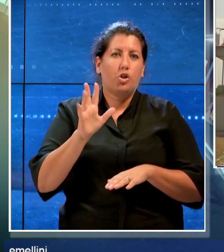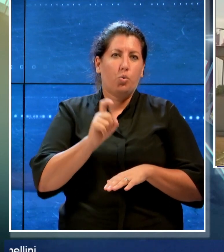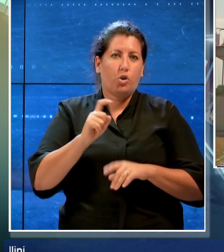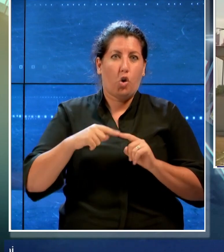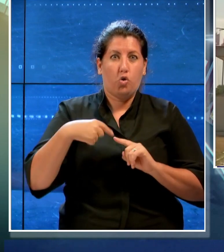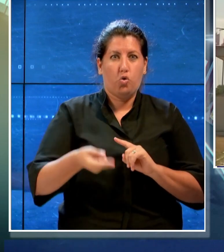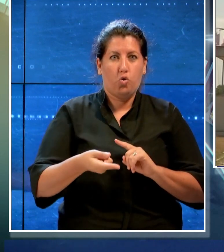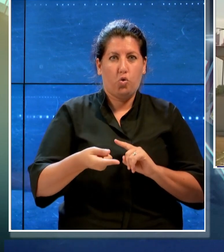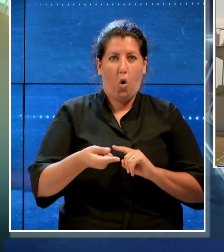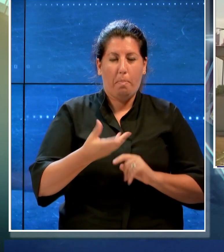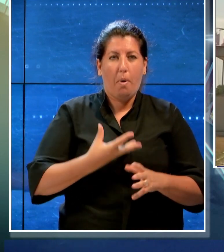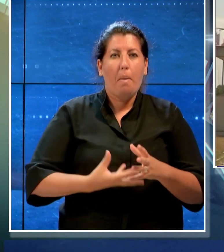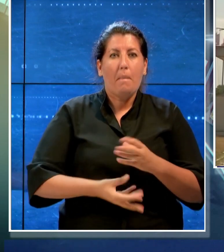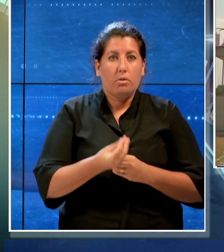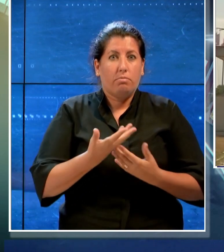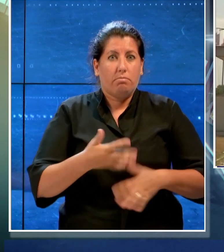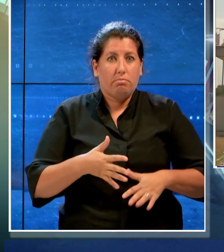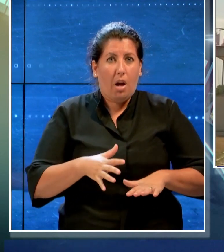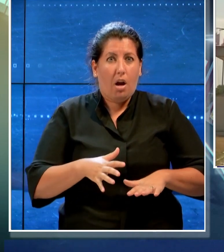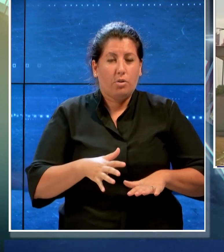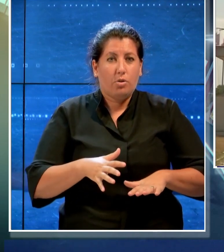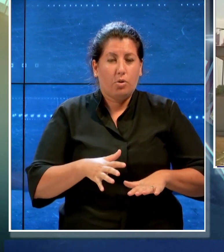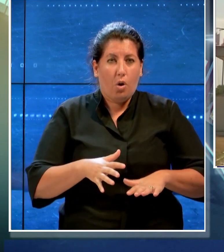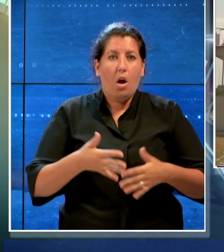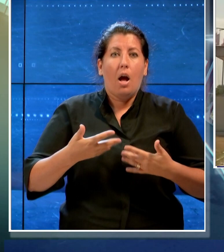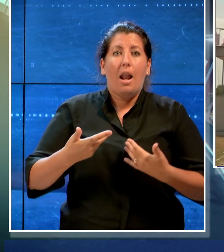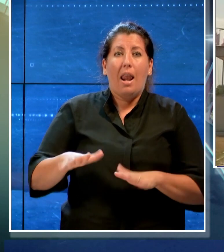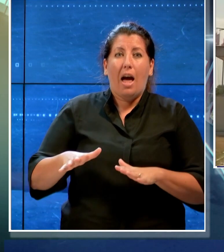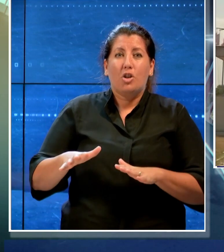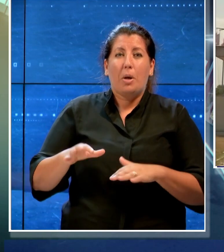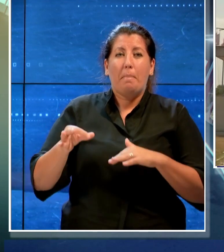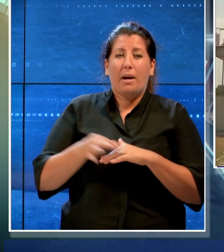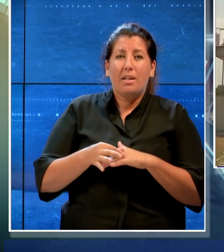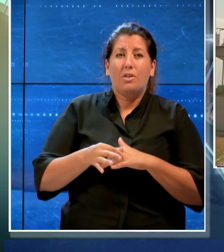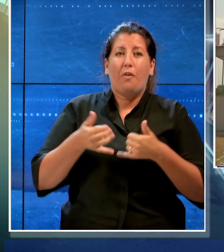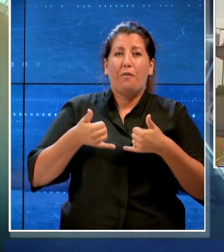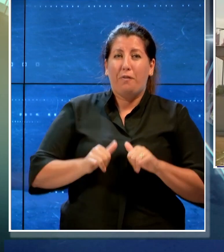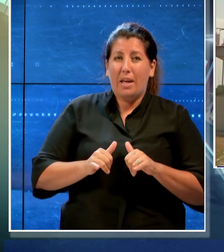aver partorito lasciando il marito, una figlia e i due gemellini.